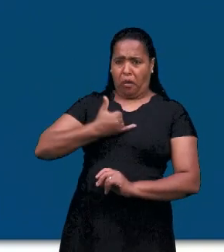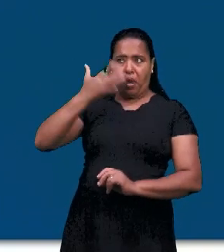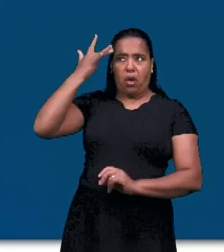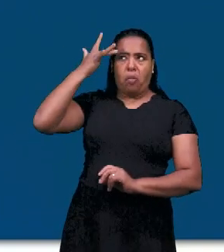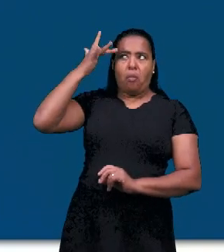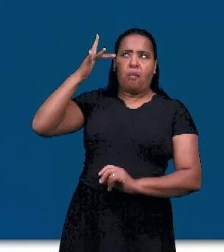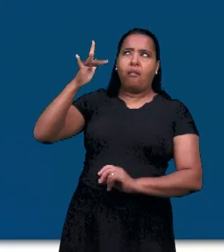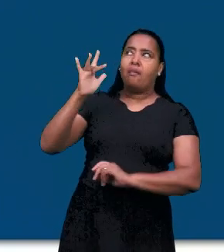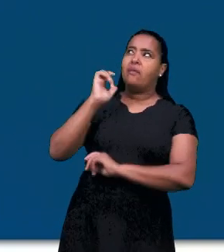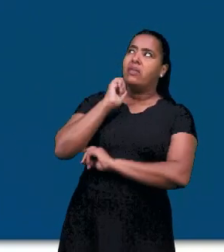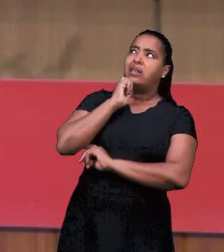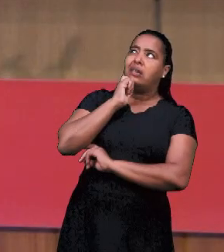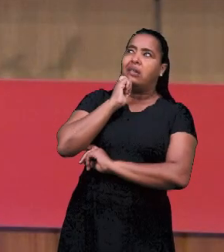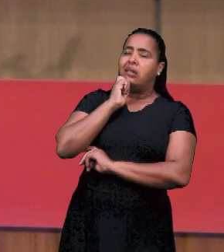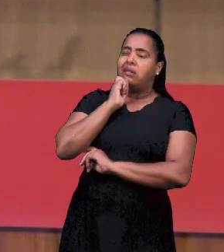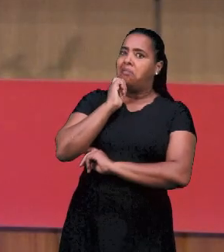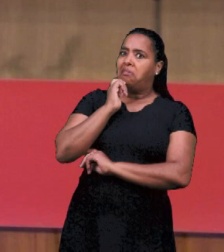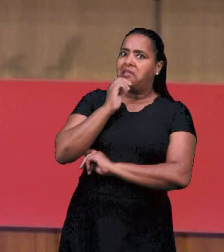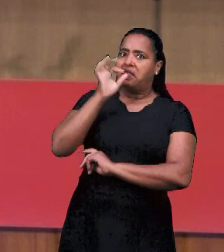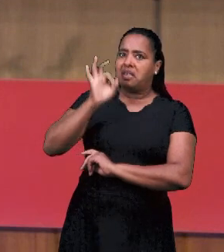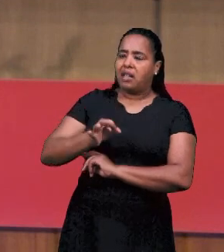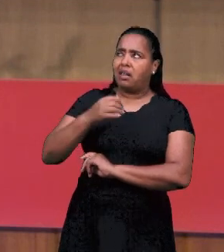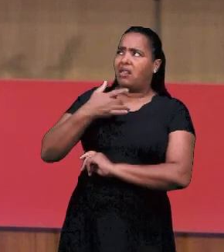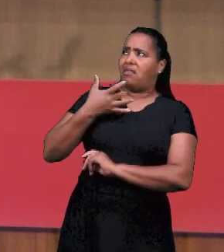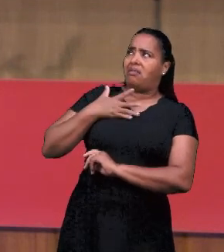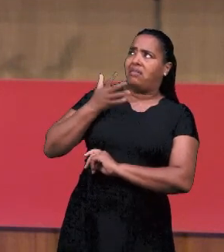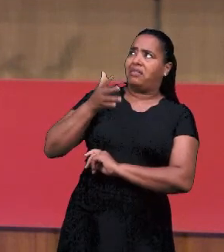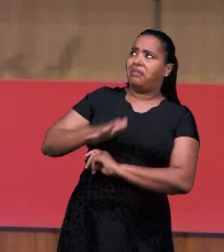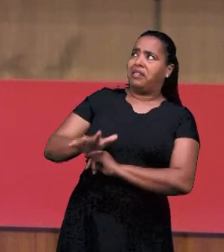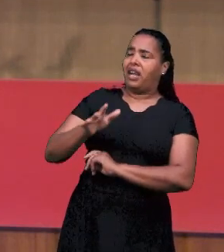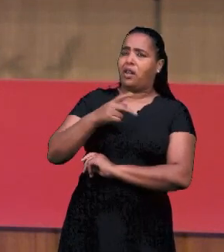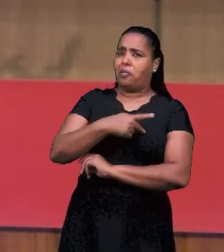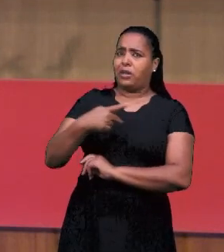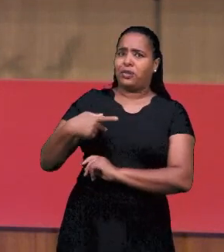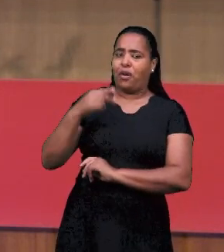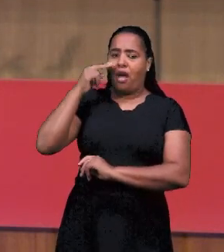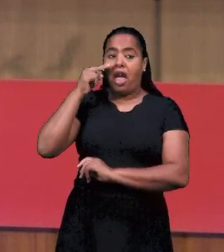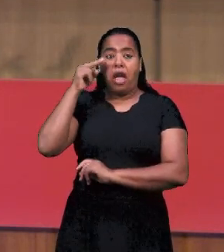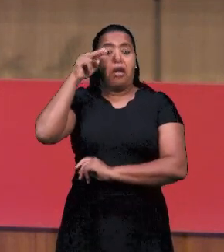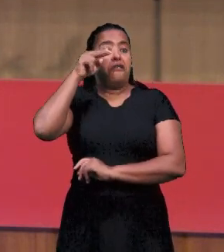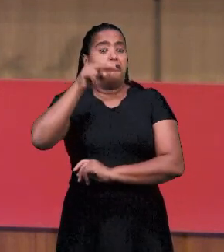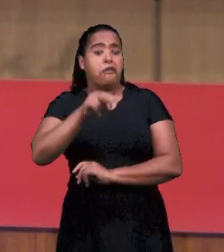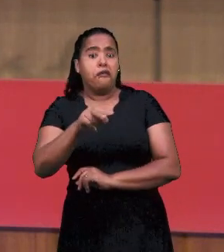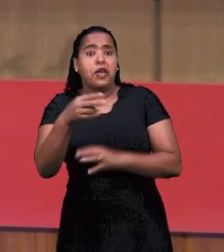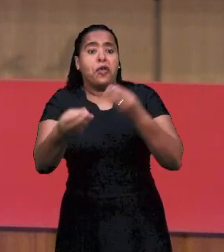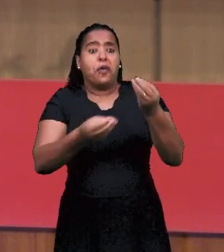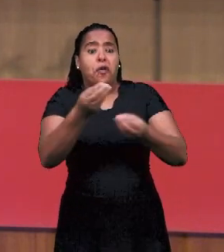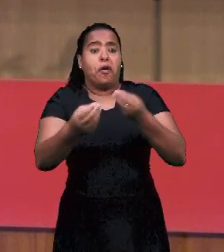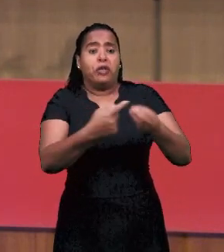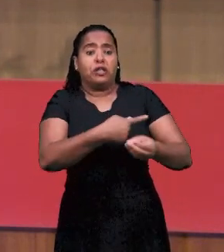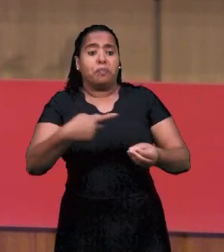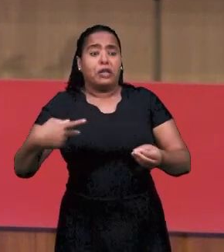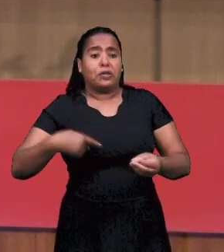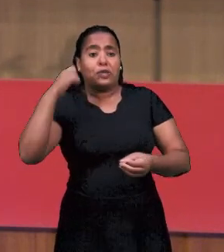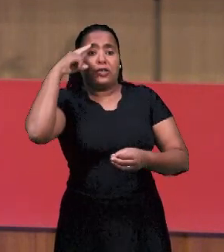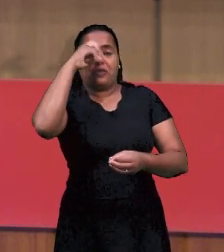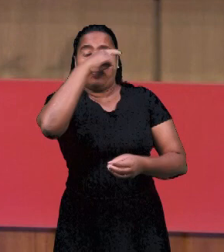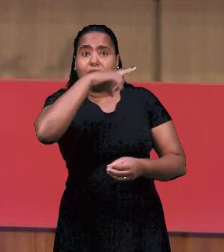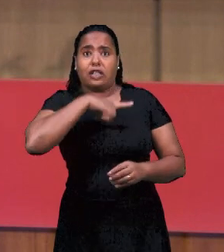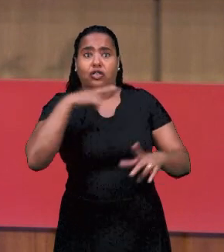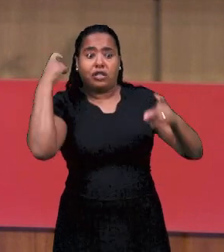Мне было 19 лет, когда Бог проговорил. Я не очень понимал. Я не хотел быть пасторем.